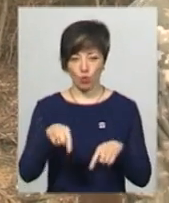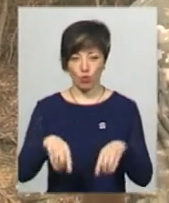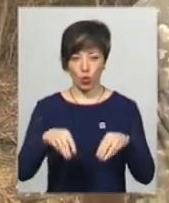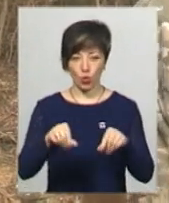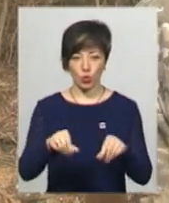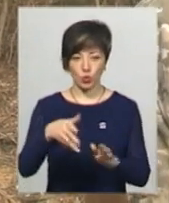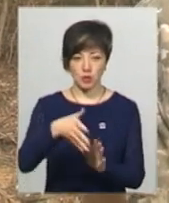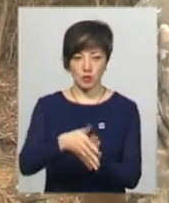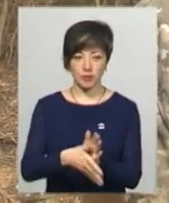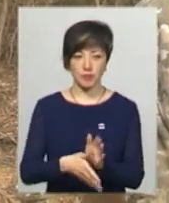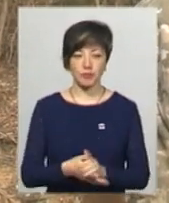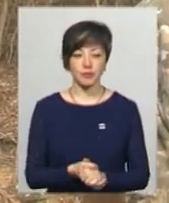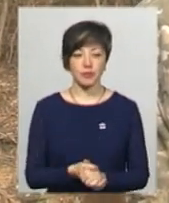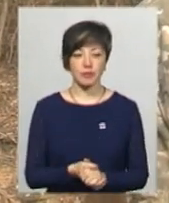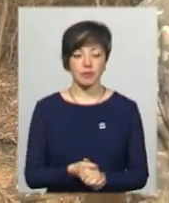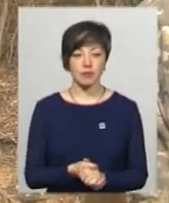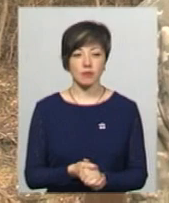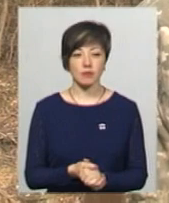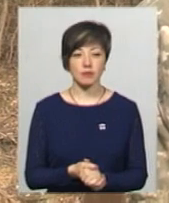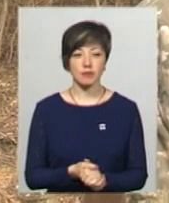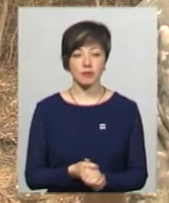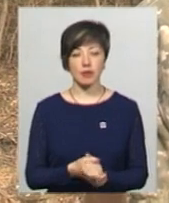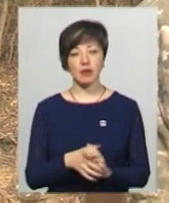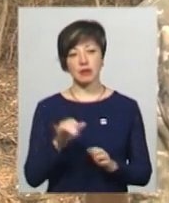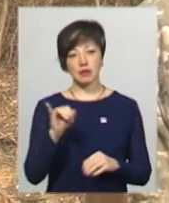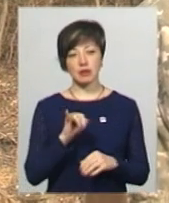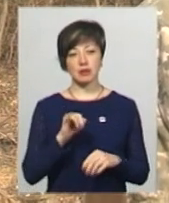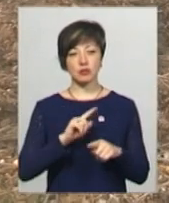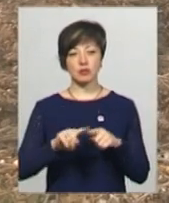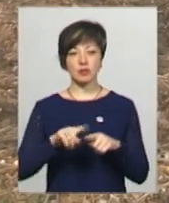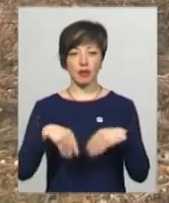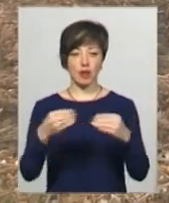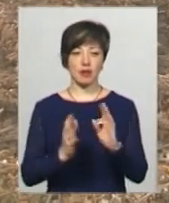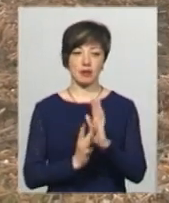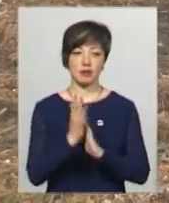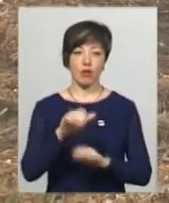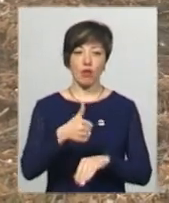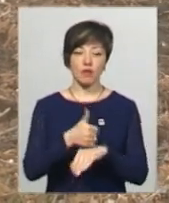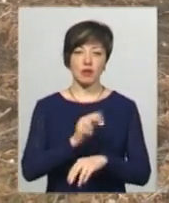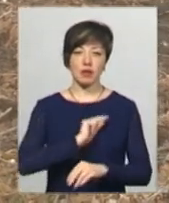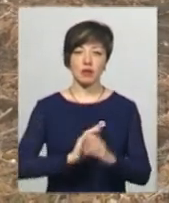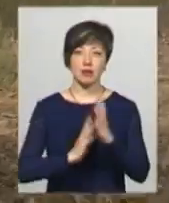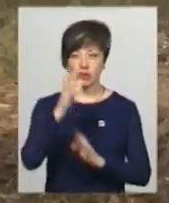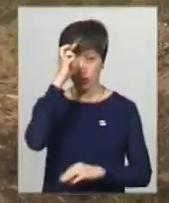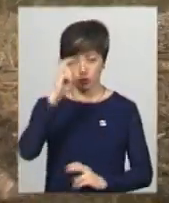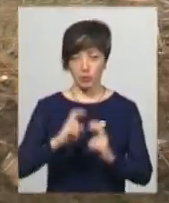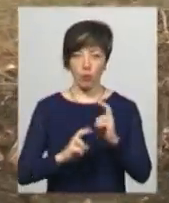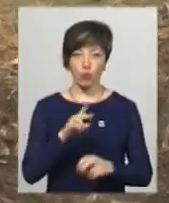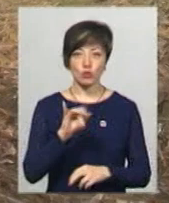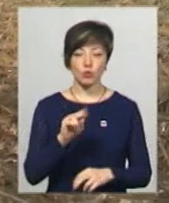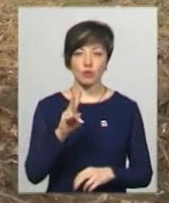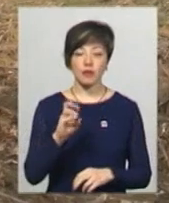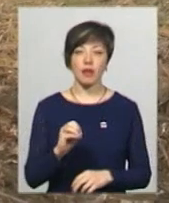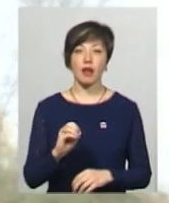і скоріше дає ріст. Головний лісничий державного підприємства в Проскурівське лісове